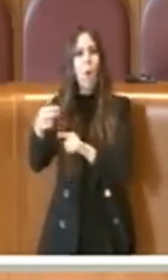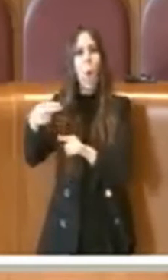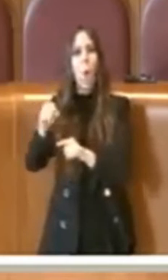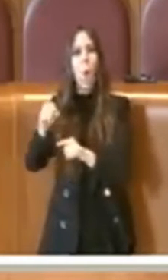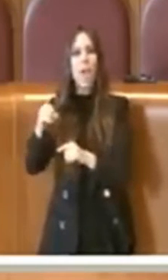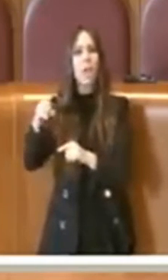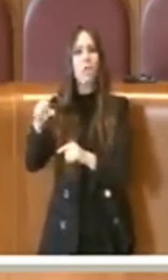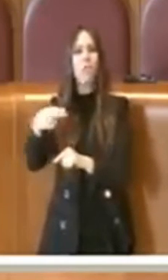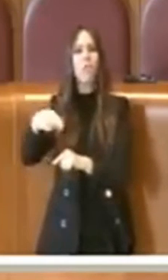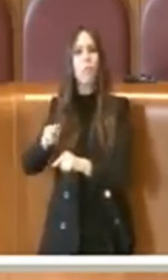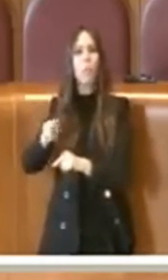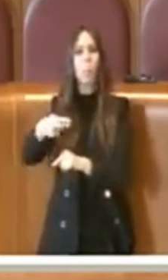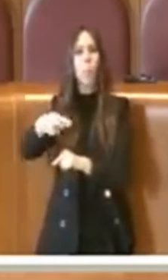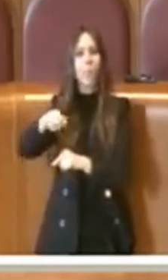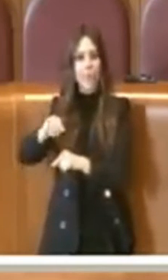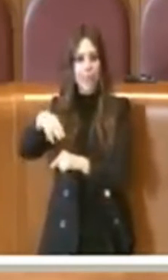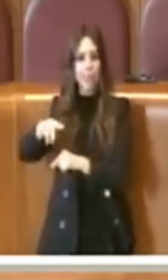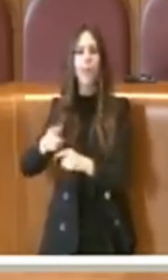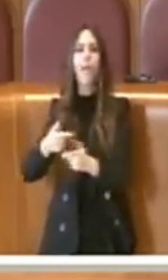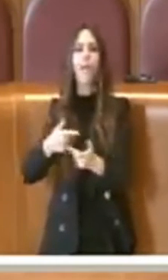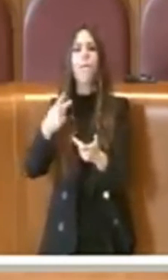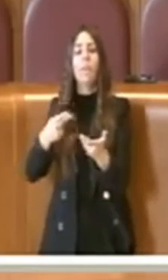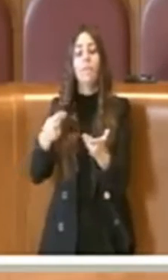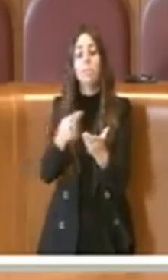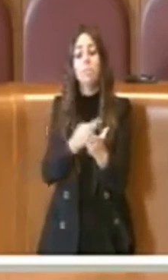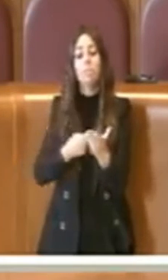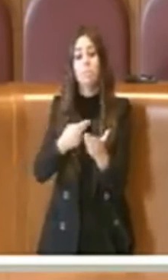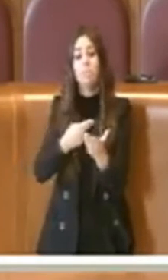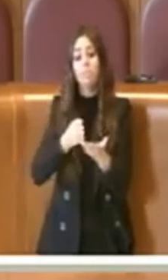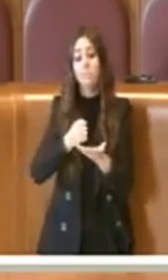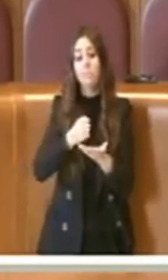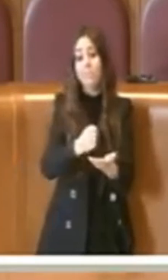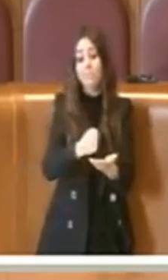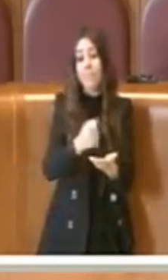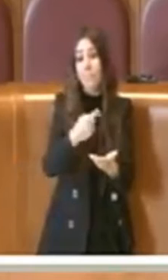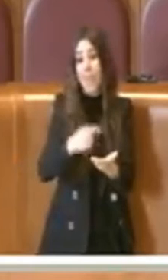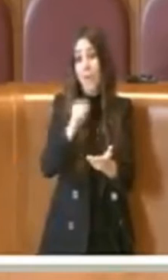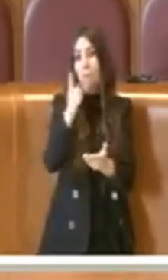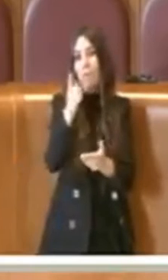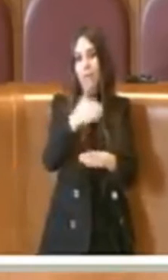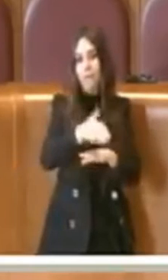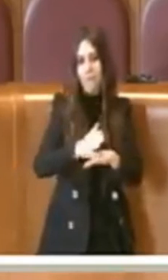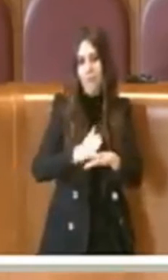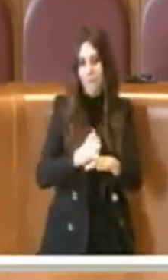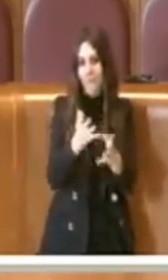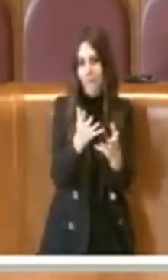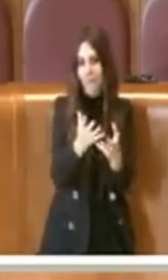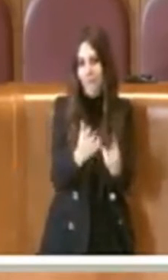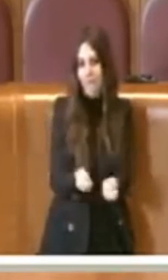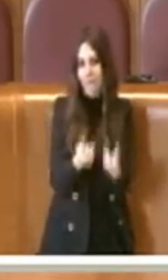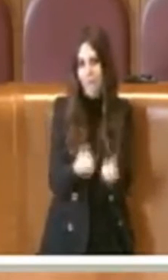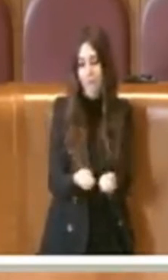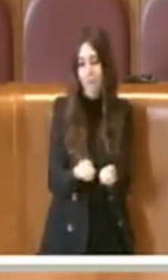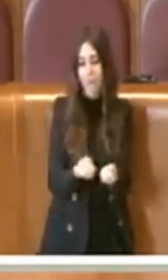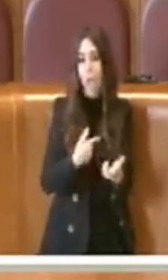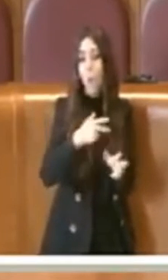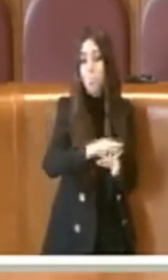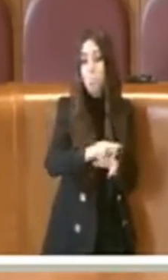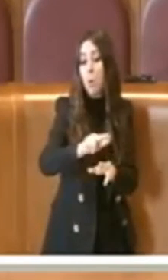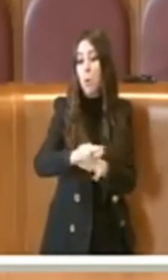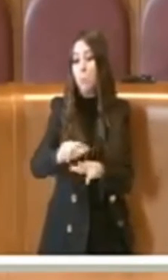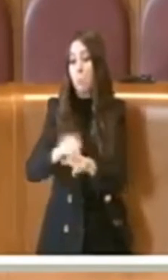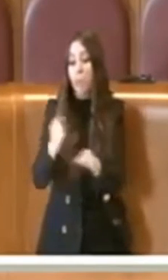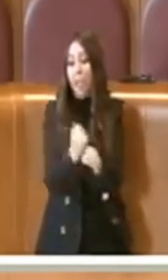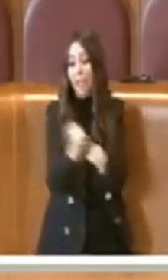investimenti bisogna stanziarli e poi bisogna realizzarli. Questa è soltanto la prima parte. I municipi sono stati molto bravi